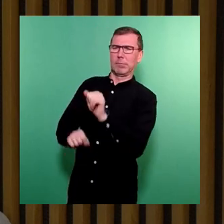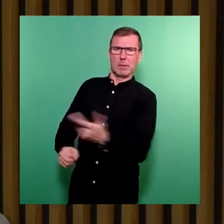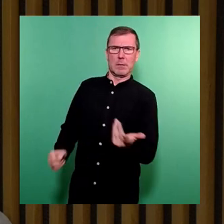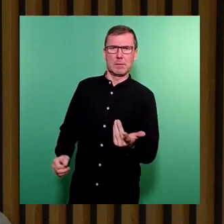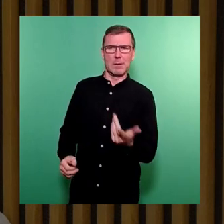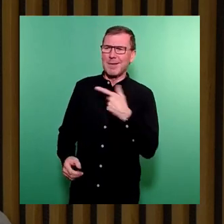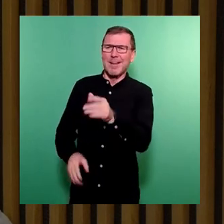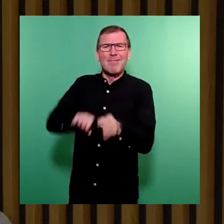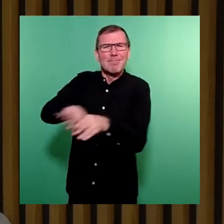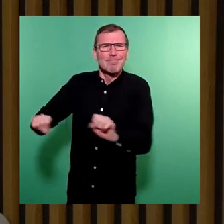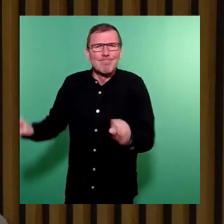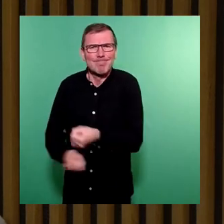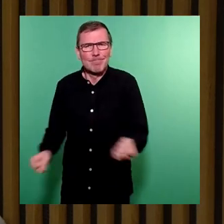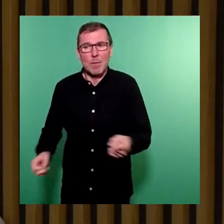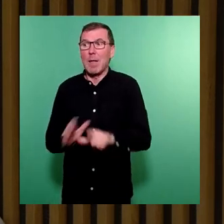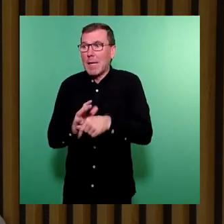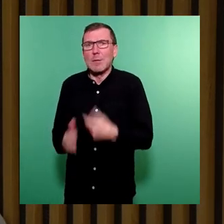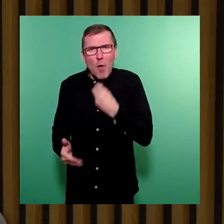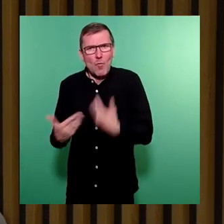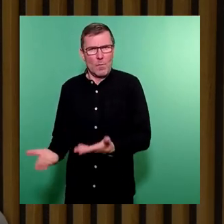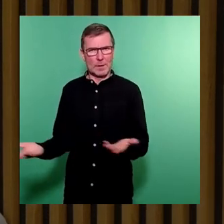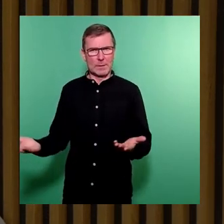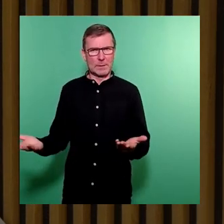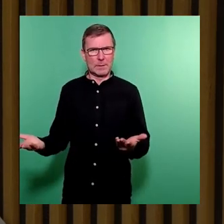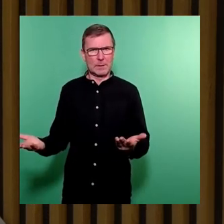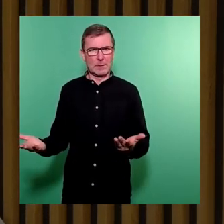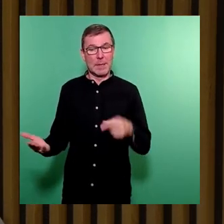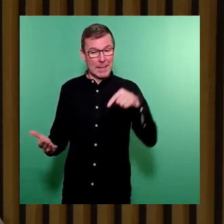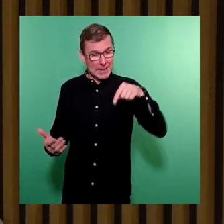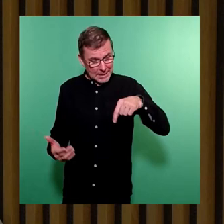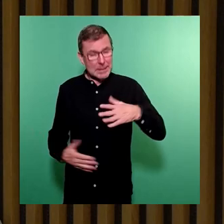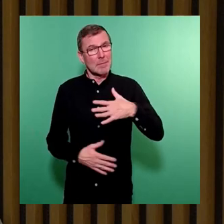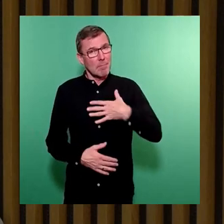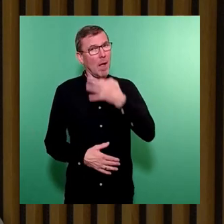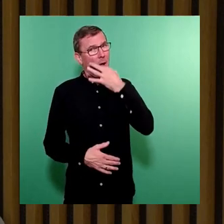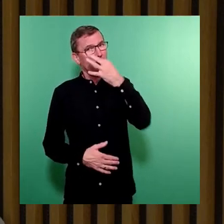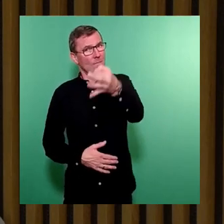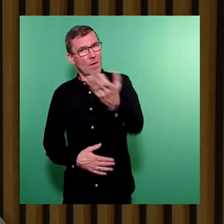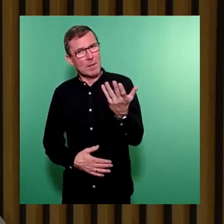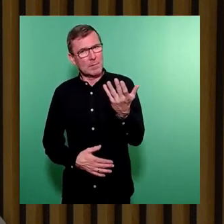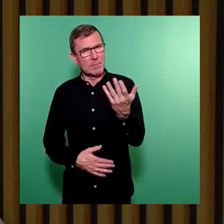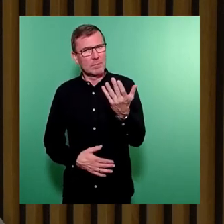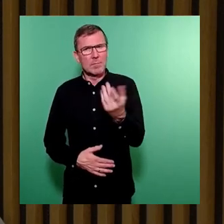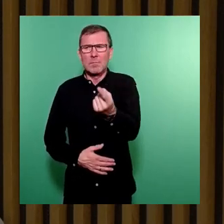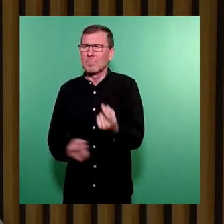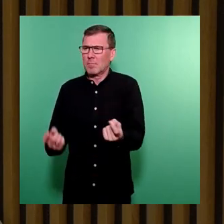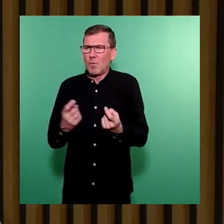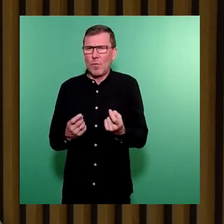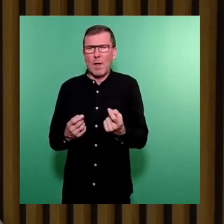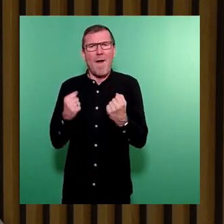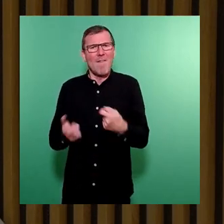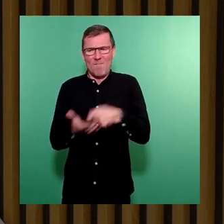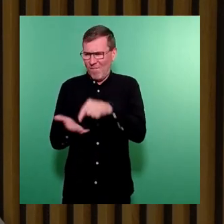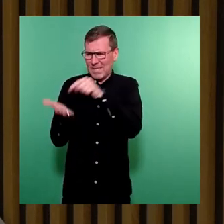sind und wenn die Leistung notwendig ist. Der Herr nun folgende Frage. Woraus ergibt sich angesichts des Festpreises